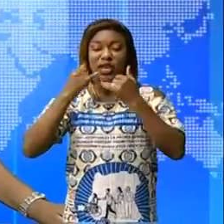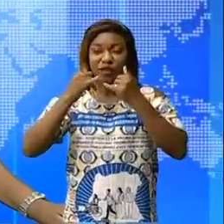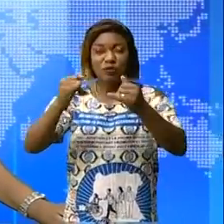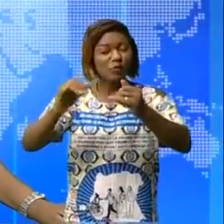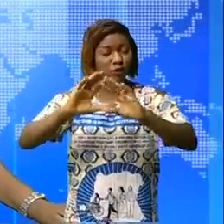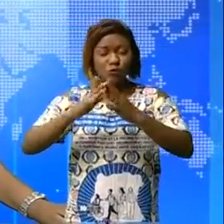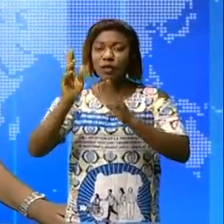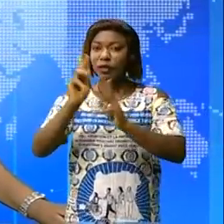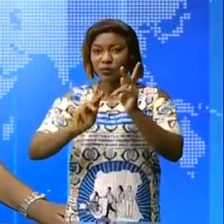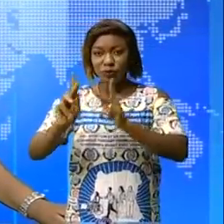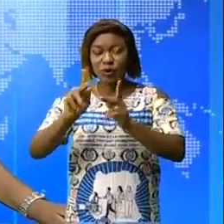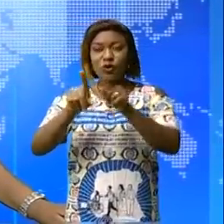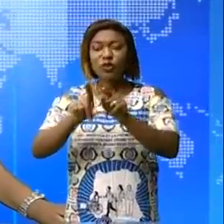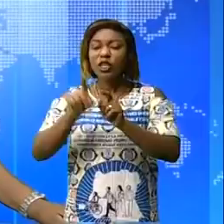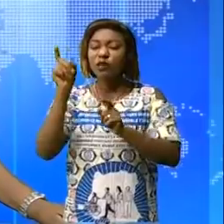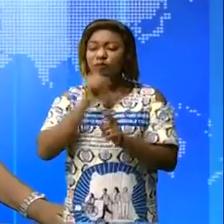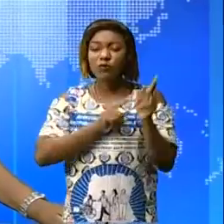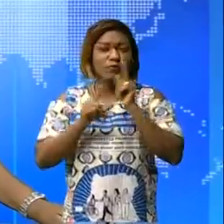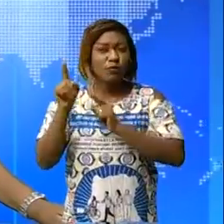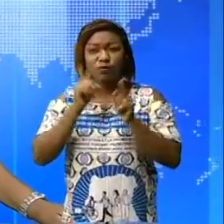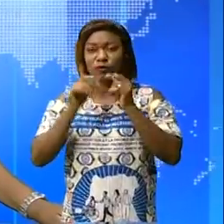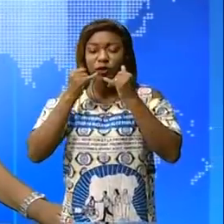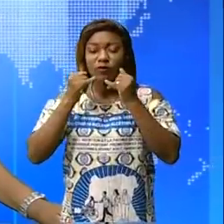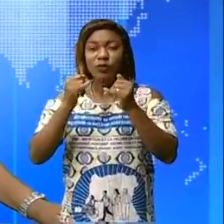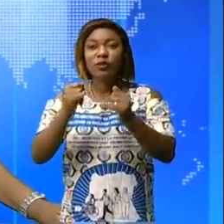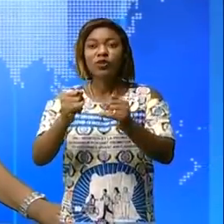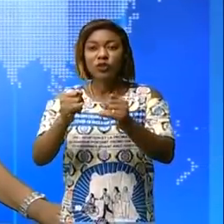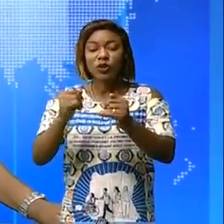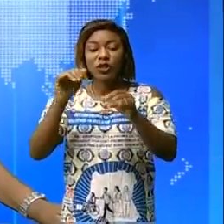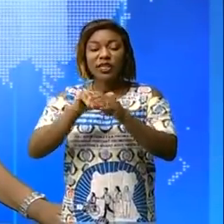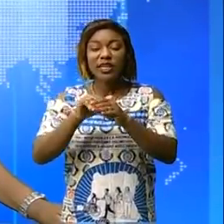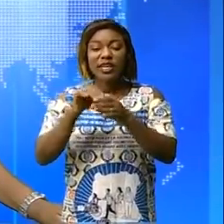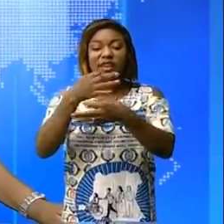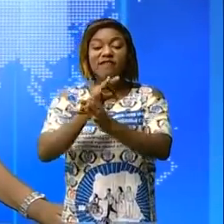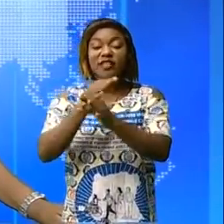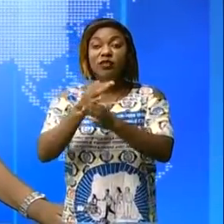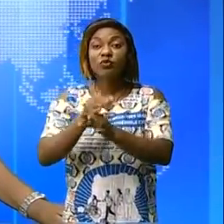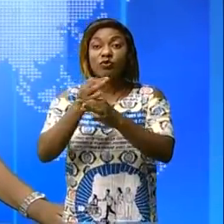contrairement aux fausses informations distillées dans le réseau sociaux